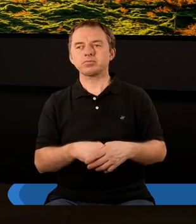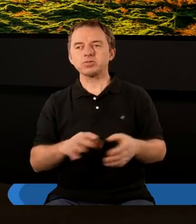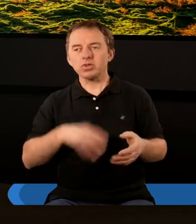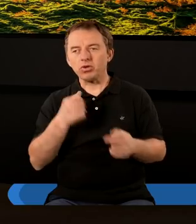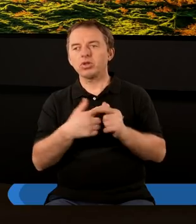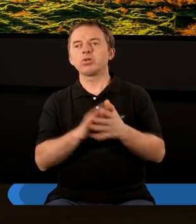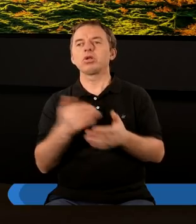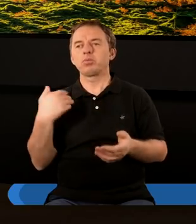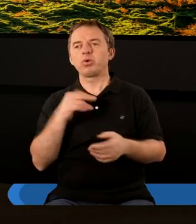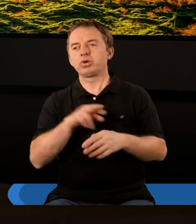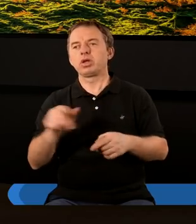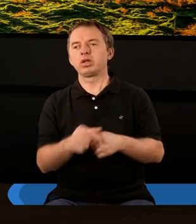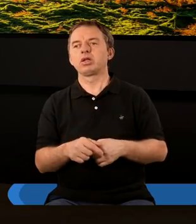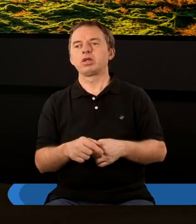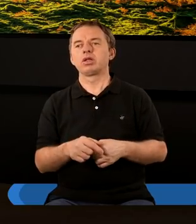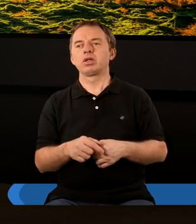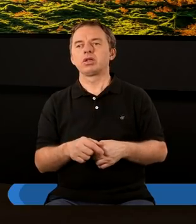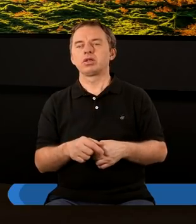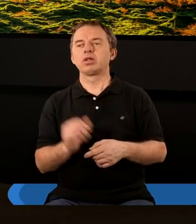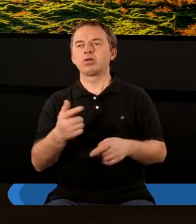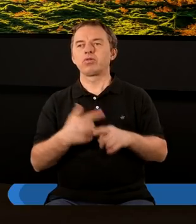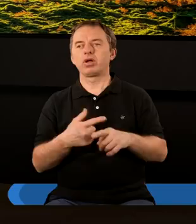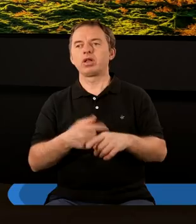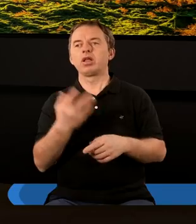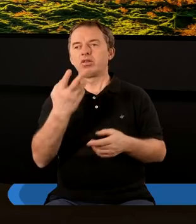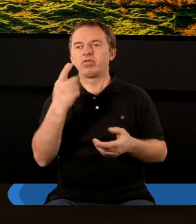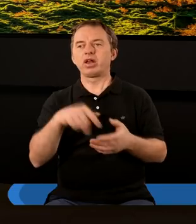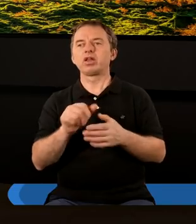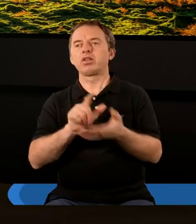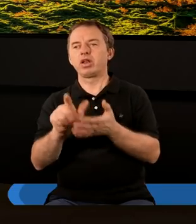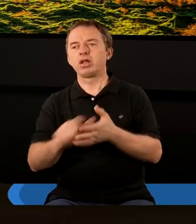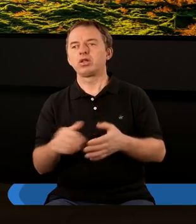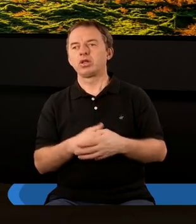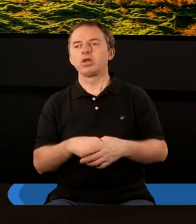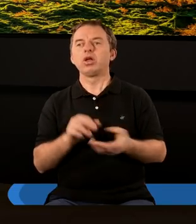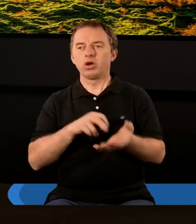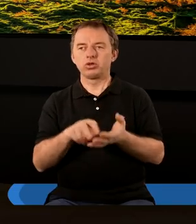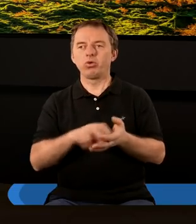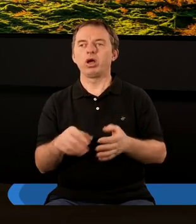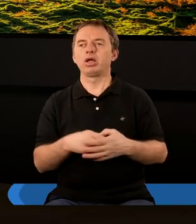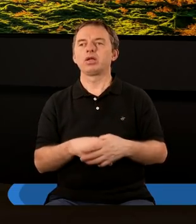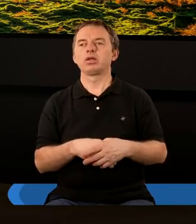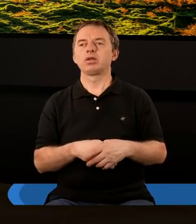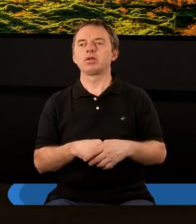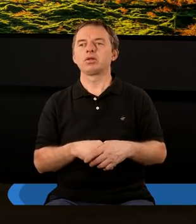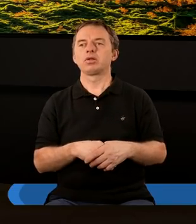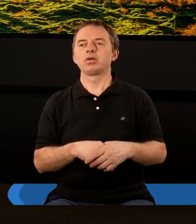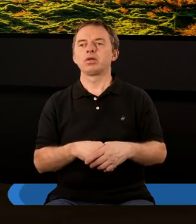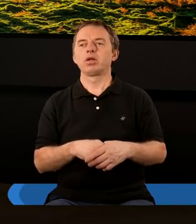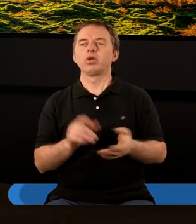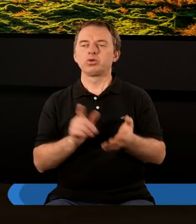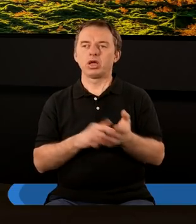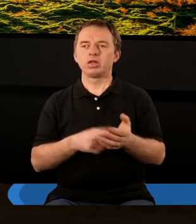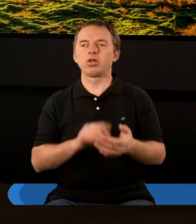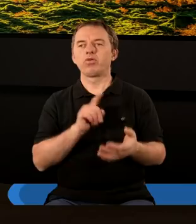świątyni, przy świątyni było dużo rzeczy właśnie zjadane z liczbą 24, czyli dwa razy 12 tak w zasadzie, bo o to chodziło. Często